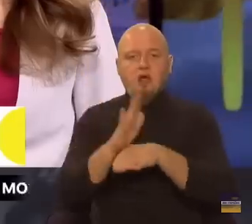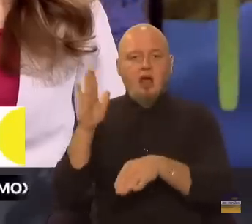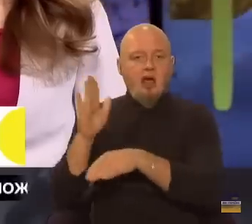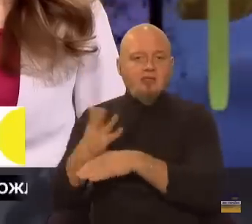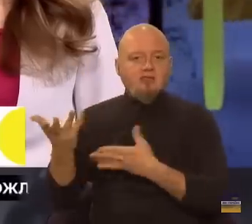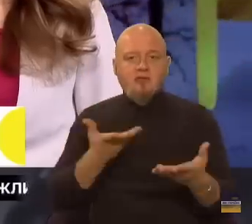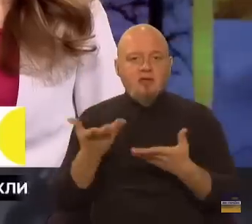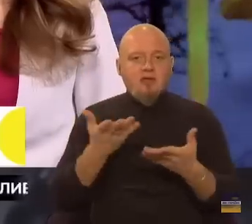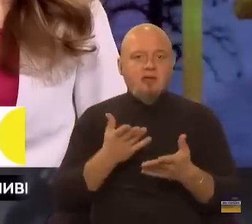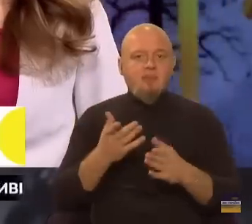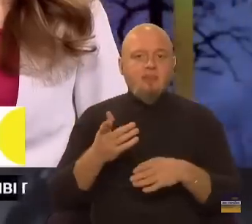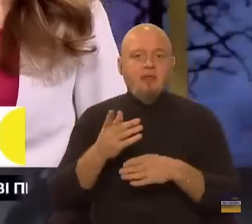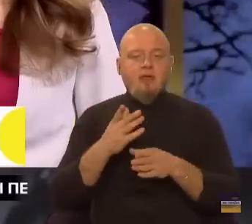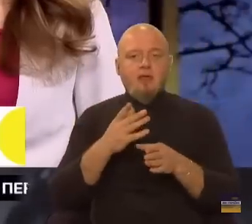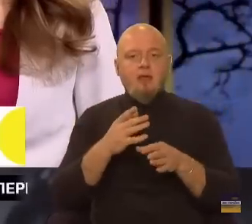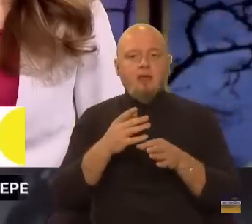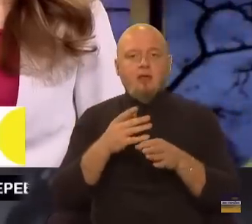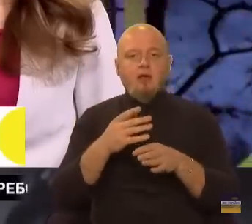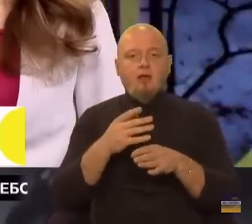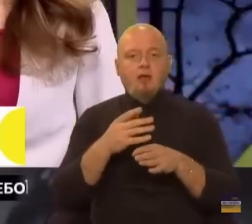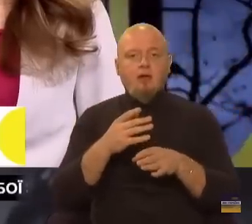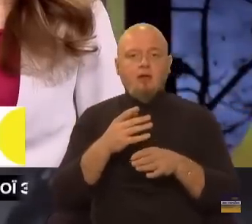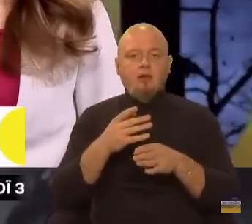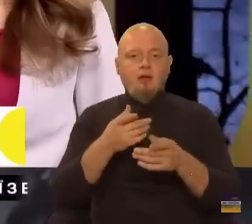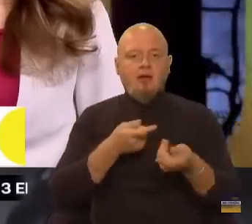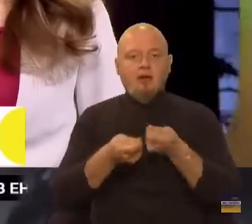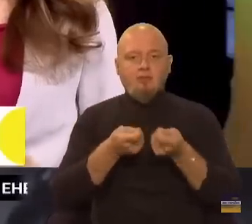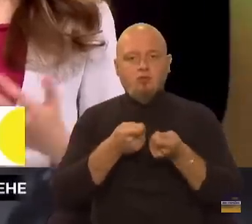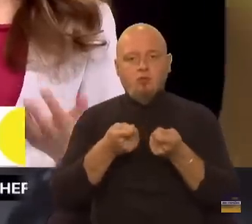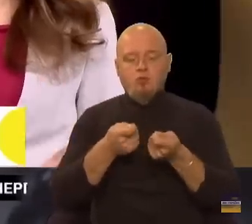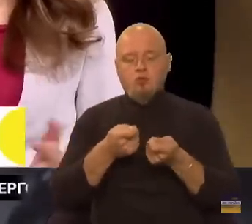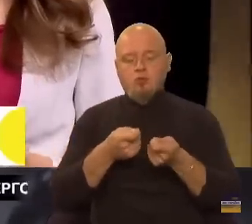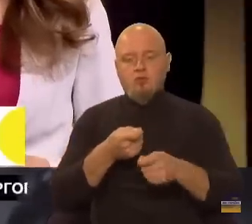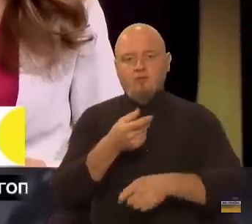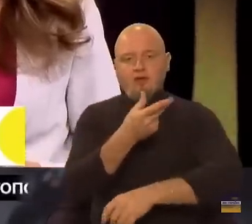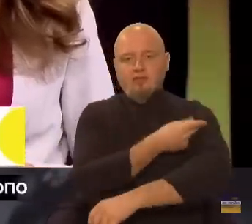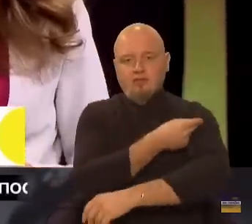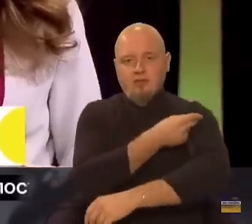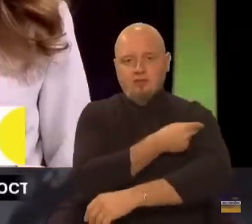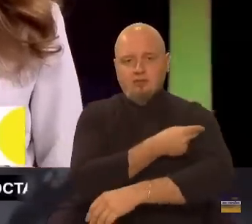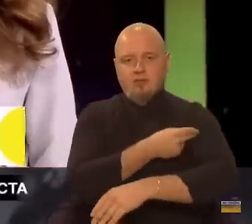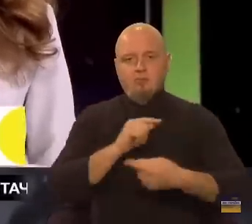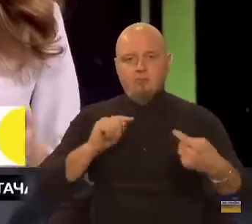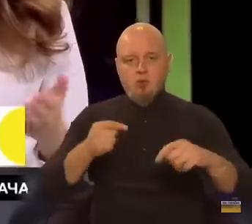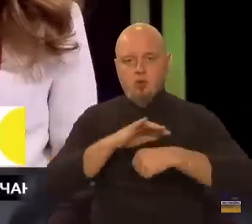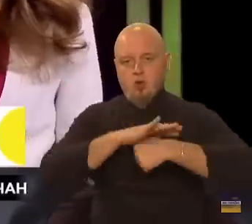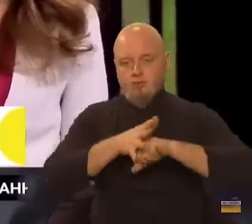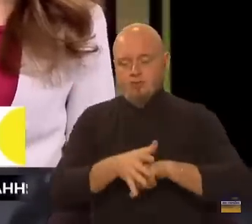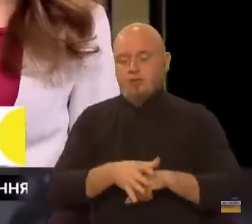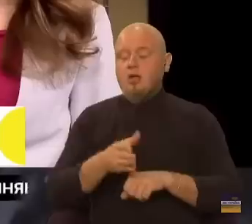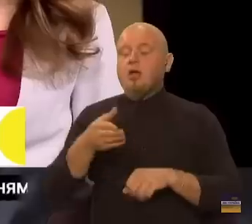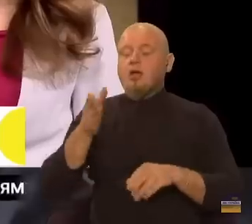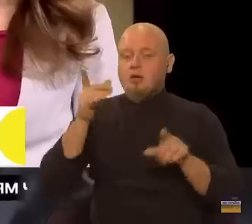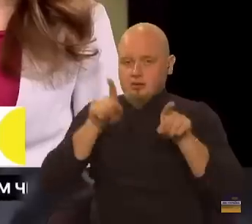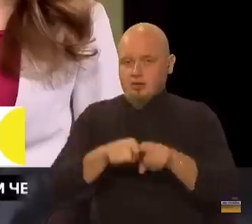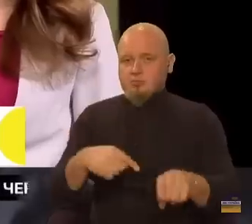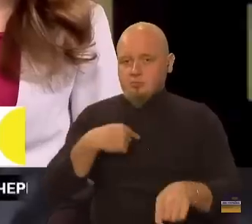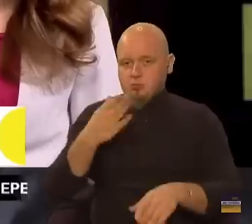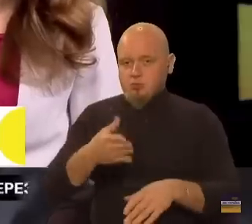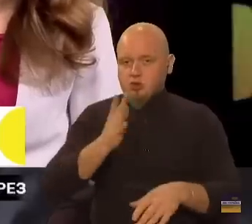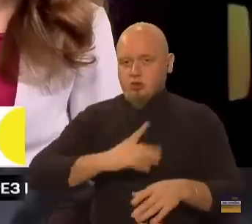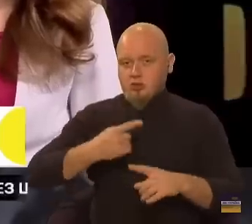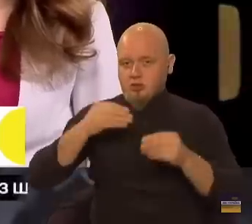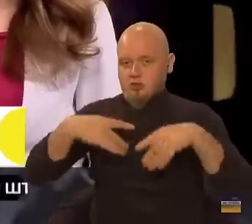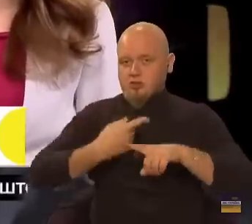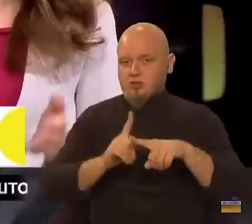регламентують проведення вакцинації проти ковід і не тільки. Тоді ми теж будемо чекати рішення цієї комісії. Якраз буде в нас привід з